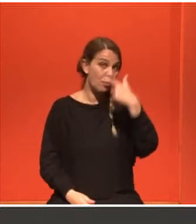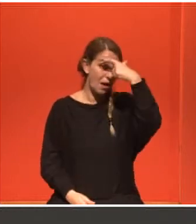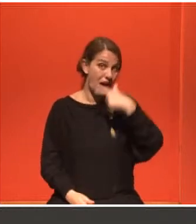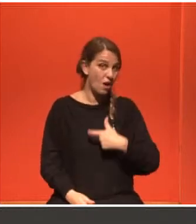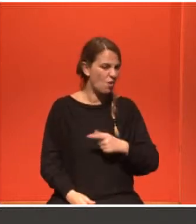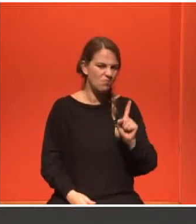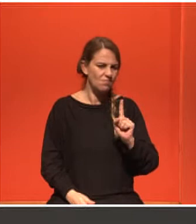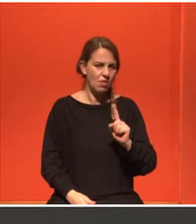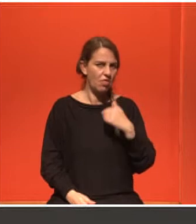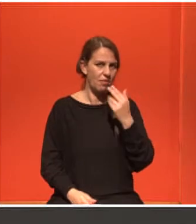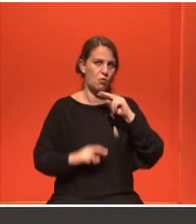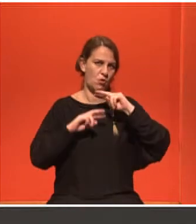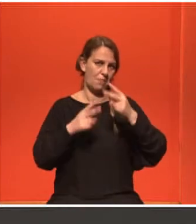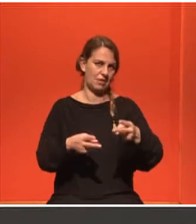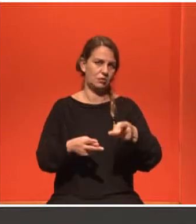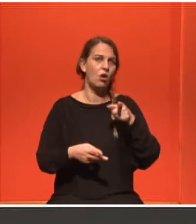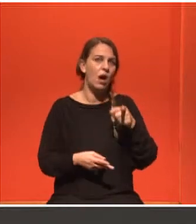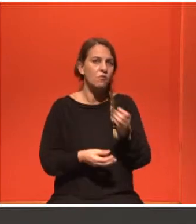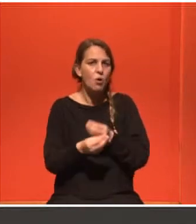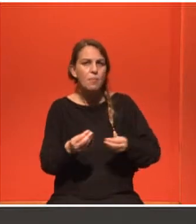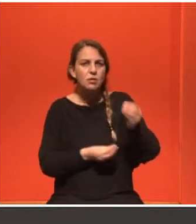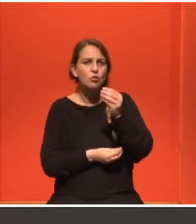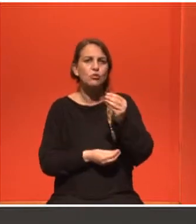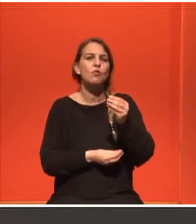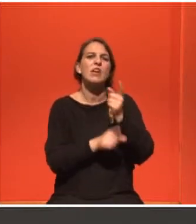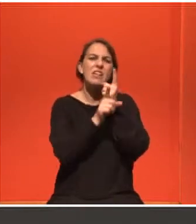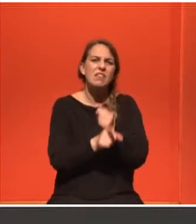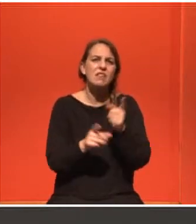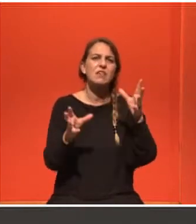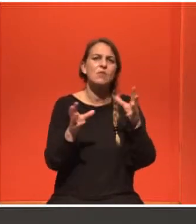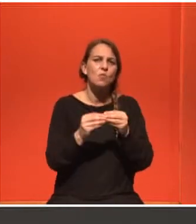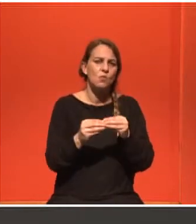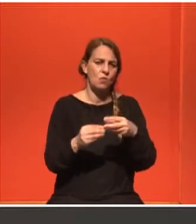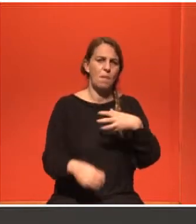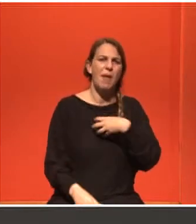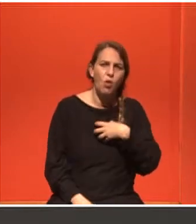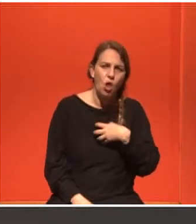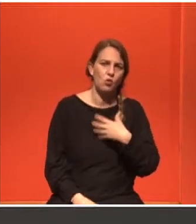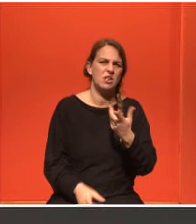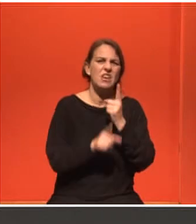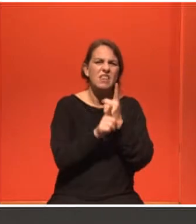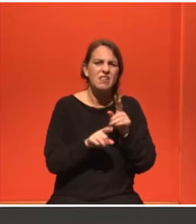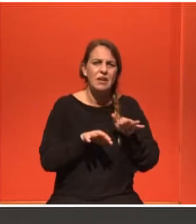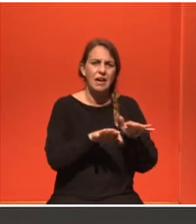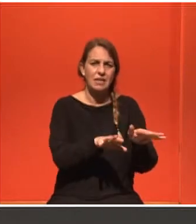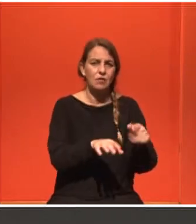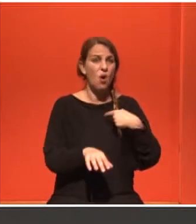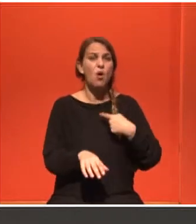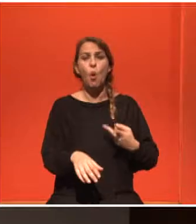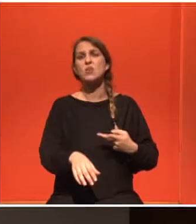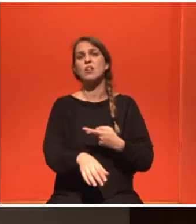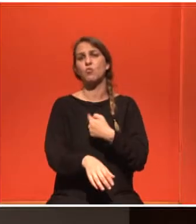απαντήσω. Αποφεύνεται κυρίως σε παθολόγους, ογκολόγους και όχι χειρουργούς όπως είμαστε εμείς. Θα το απαντήσουμε στο επόμενο